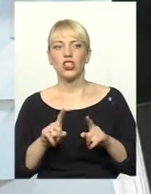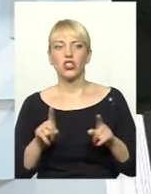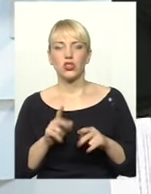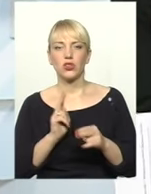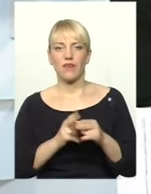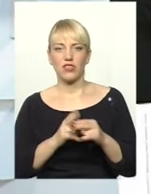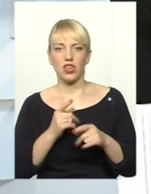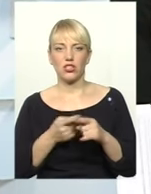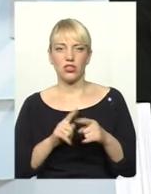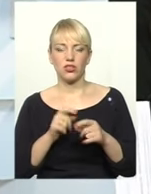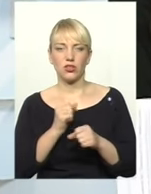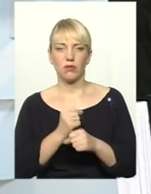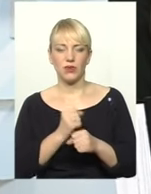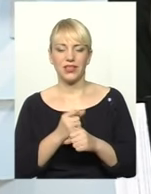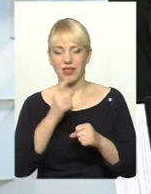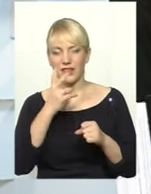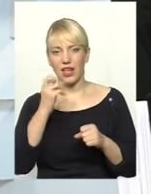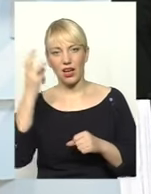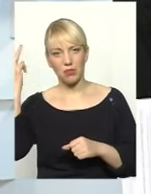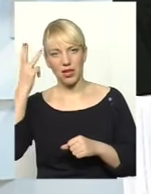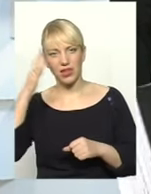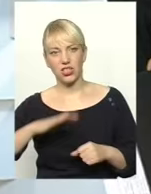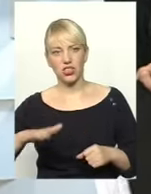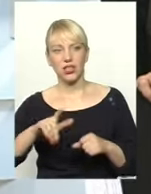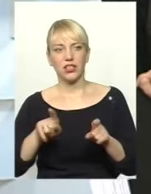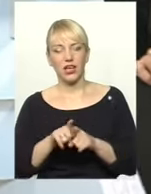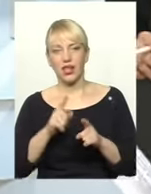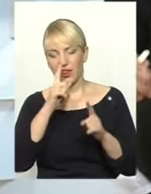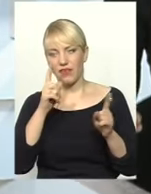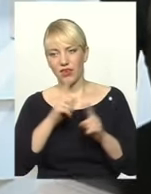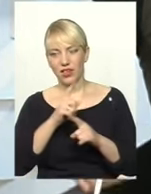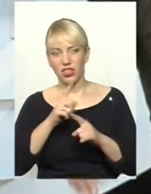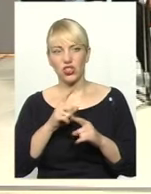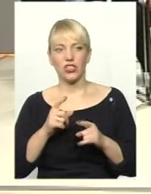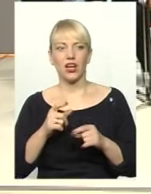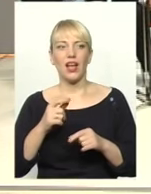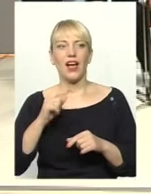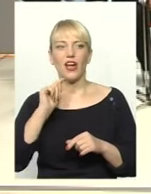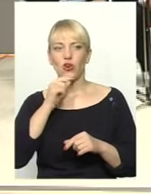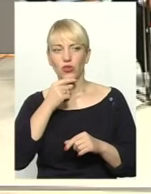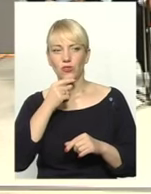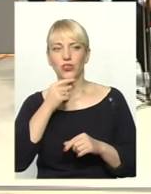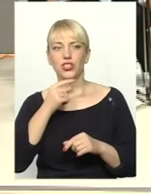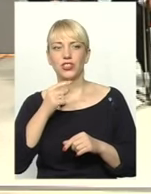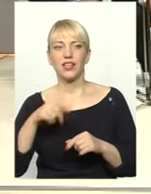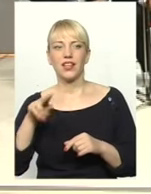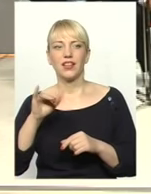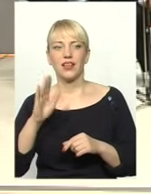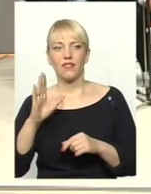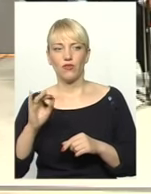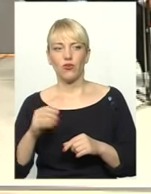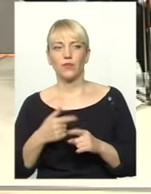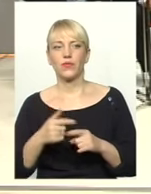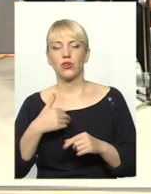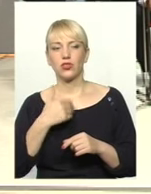на Хмельниччині? Таке невеличке диво економічної Хмельницької області, будь ласка. Я хочу просто сказати, що